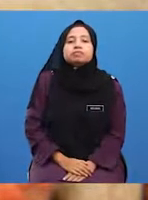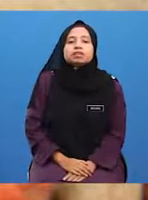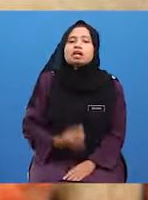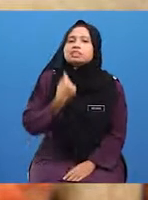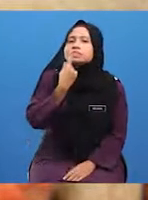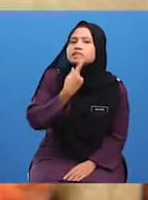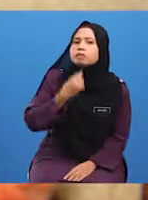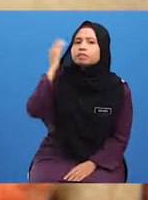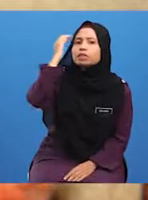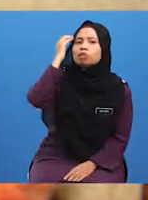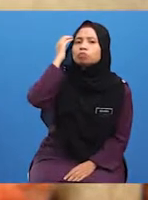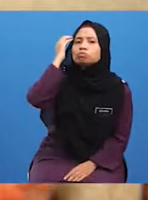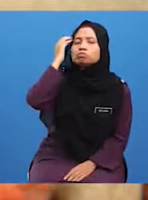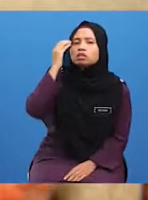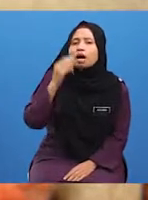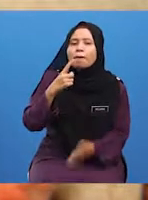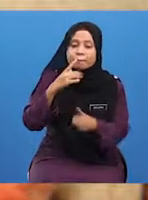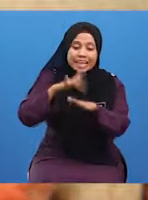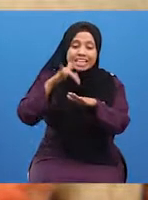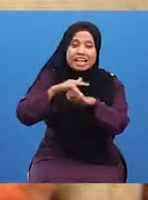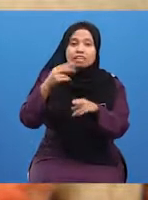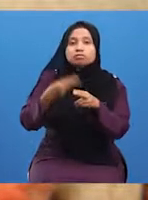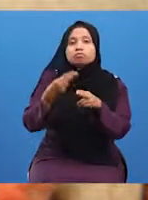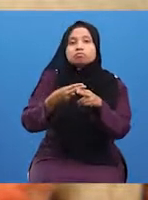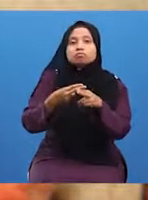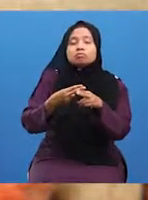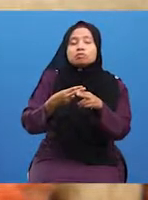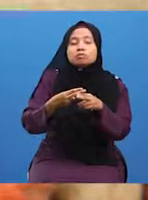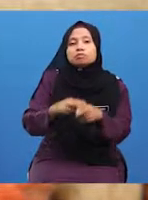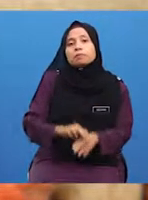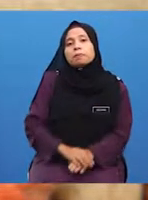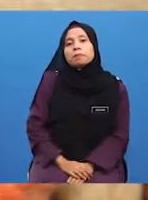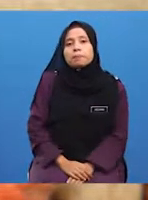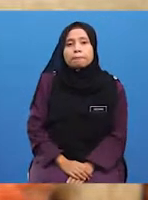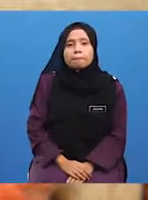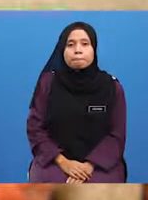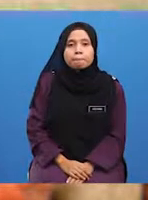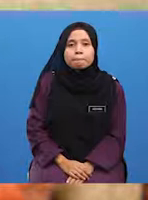Siapa tahu apakah gelaran yang diberi kepada tokoh Al-Mas'udi?